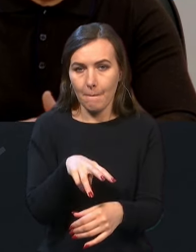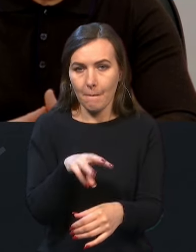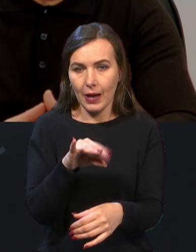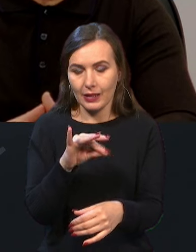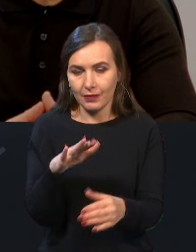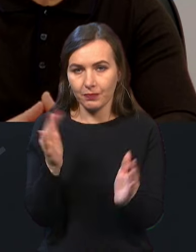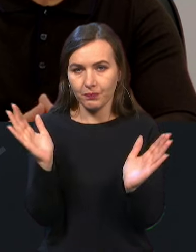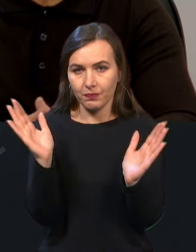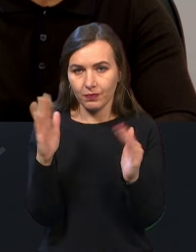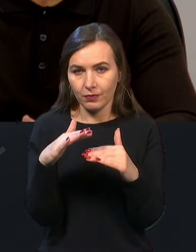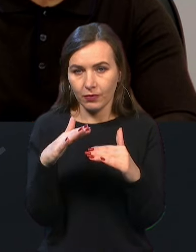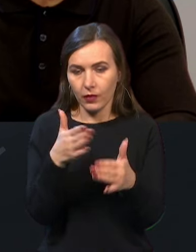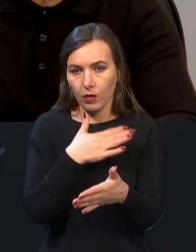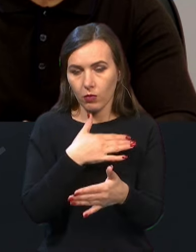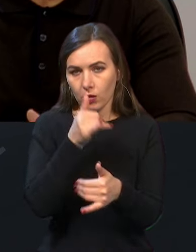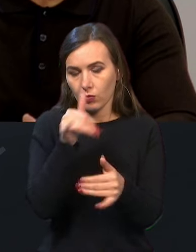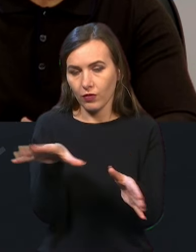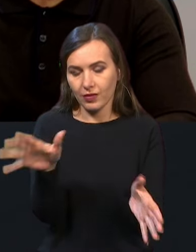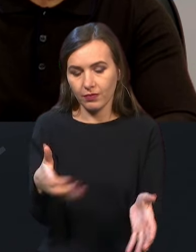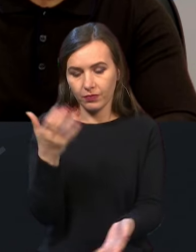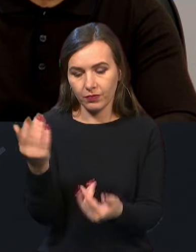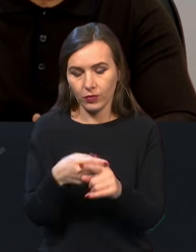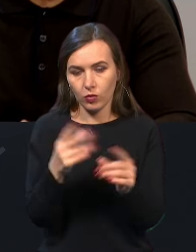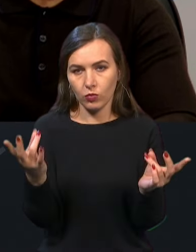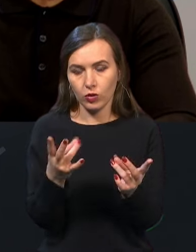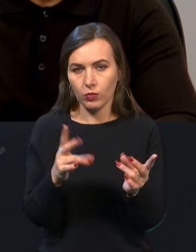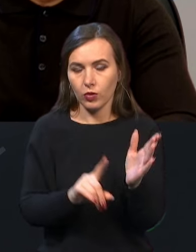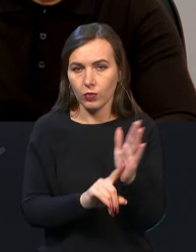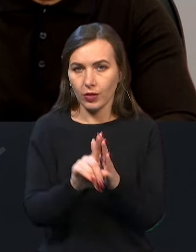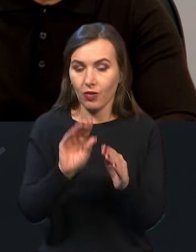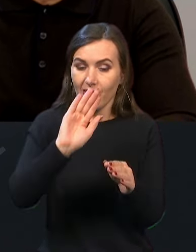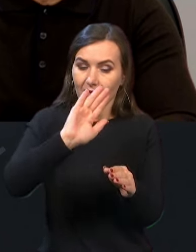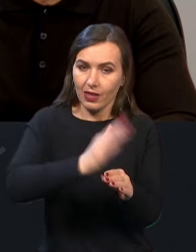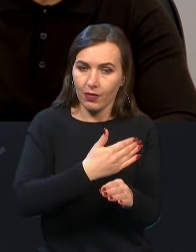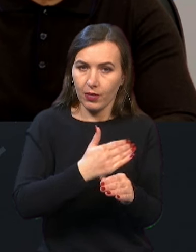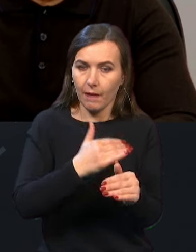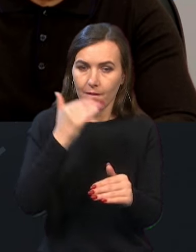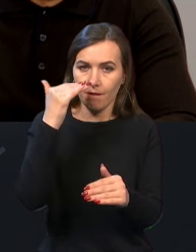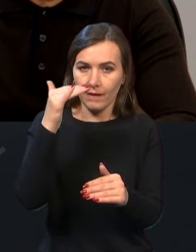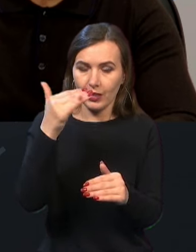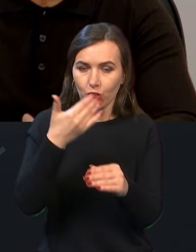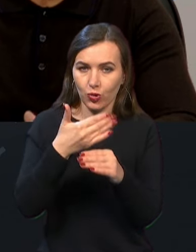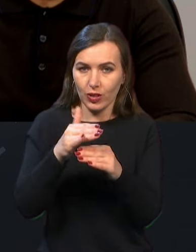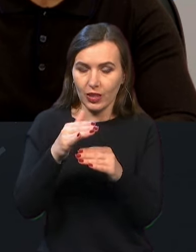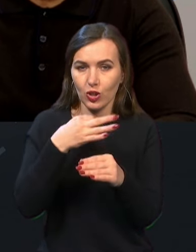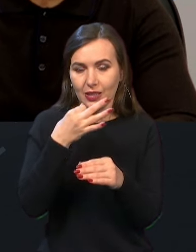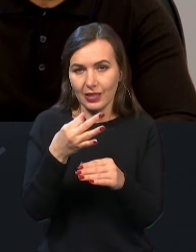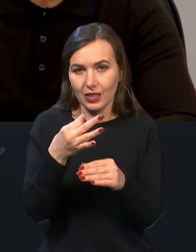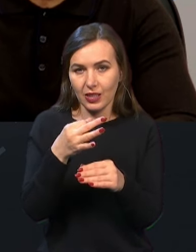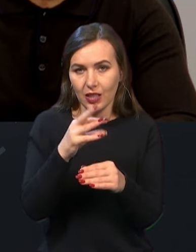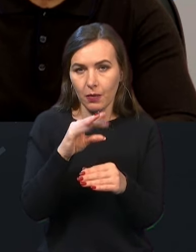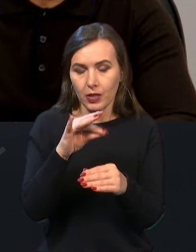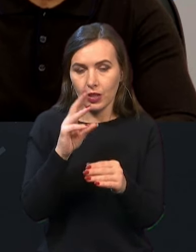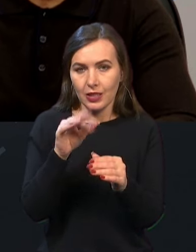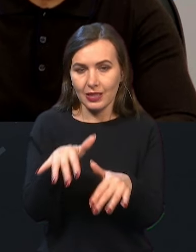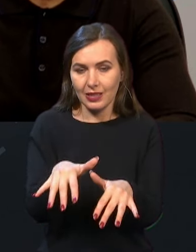і ми не можемо все розібрати. Тому потрібно спочатку демонтувати верхню частину, скажімо, машзалу, щоб можна